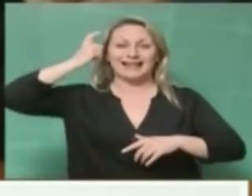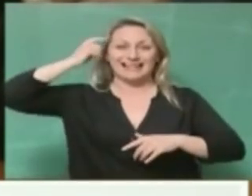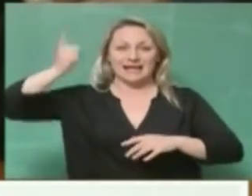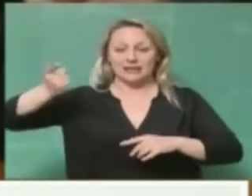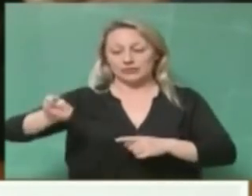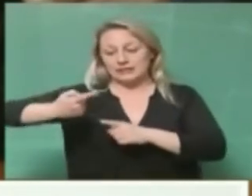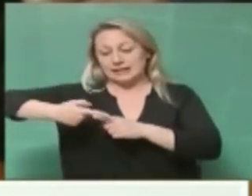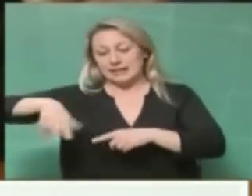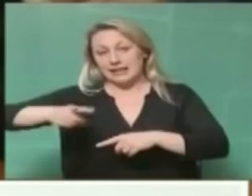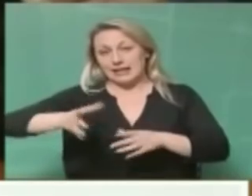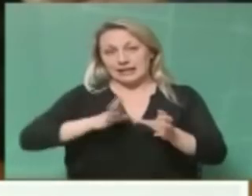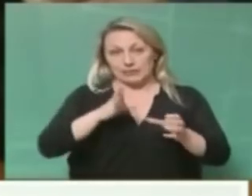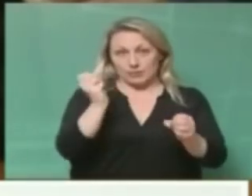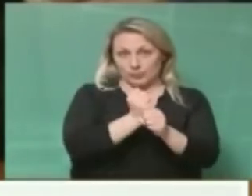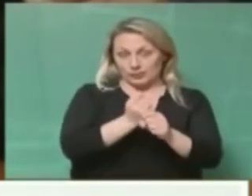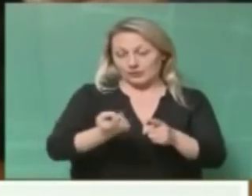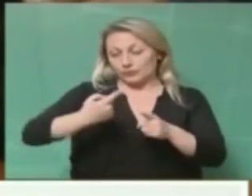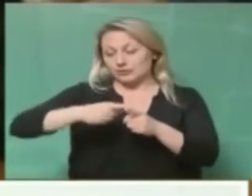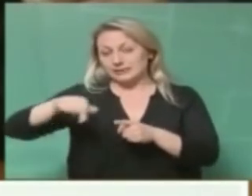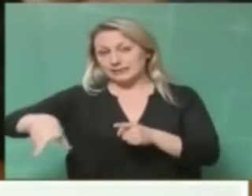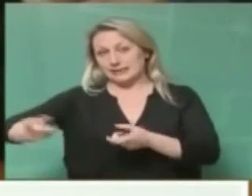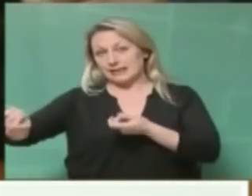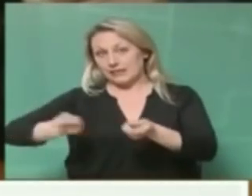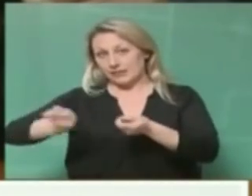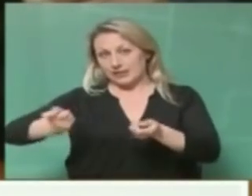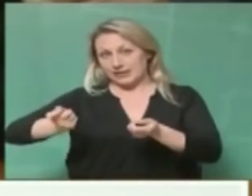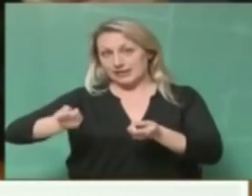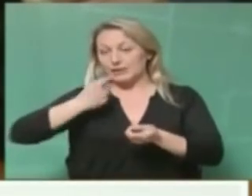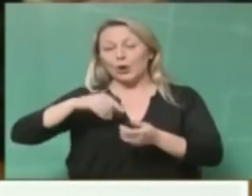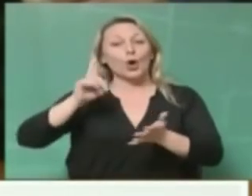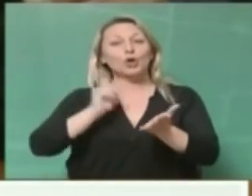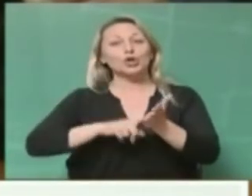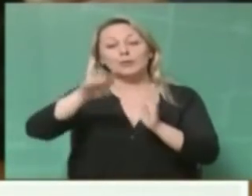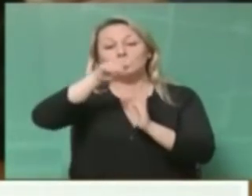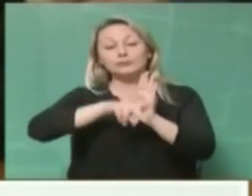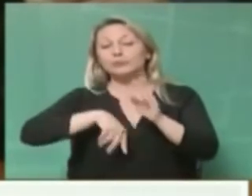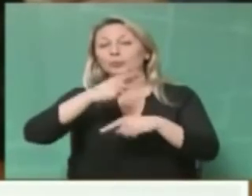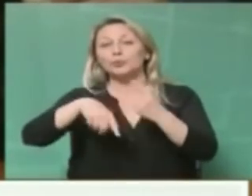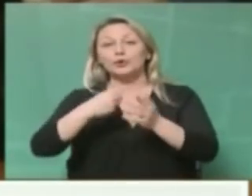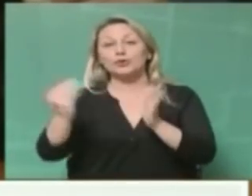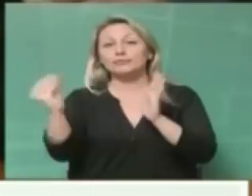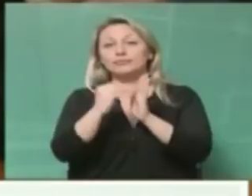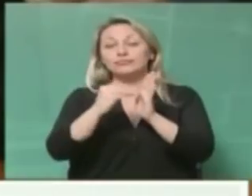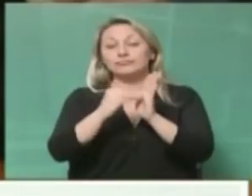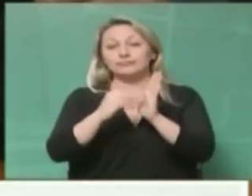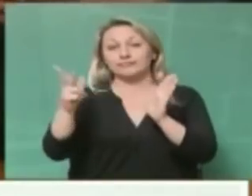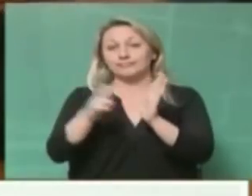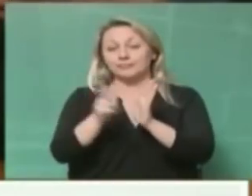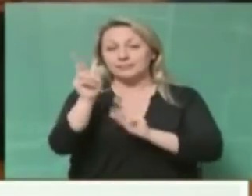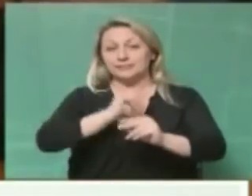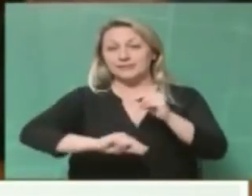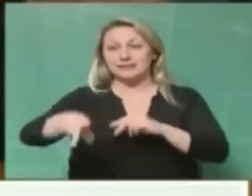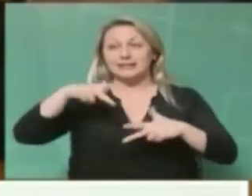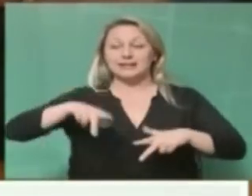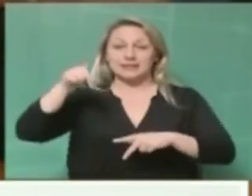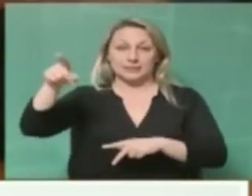οι οποίες τελικά αυτές νομοθετούν, και εκεί είναι το πρόβλημα να βγάζουμε και όλες οι συμπεράσματα, ότι εδώ πέρα δεν μπορεί οι ανάγκες του Δήμου να